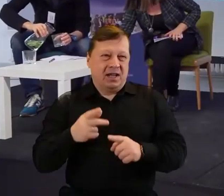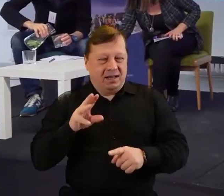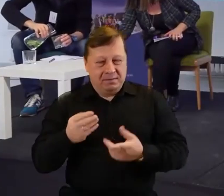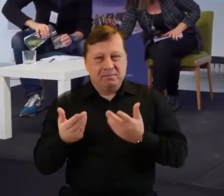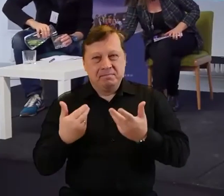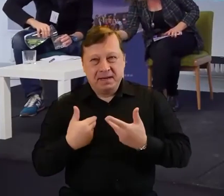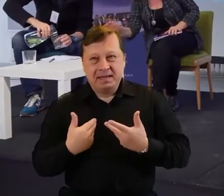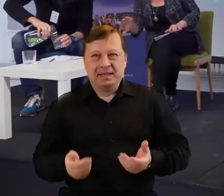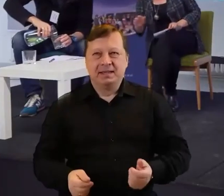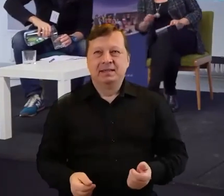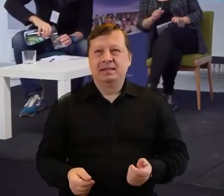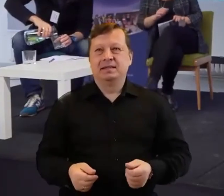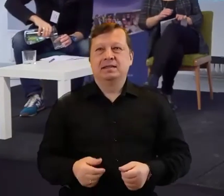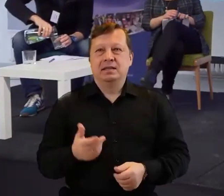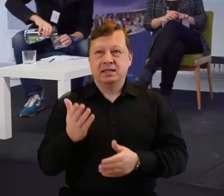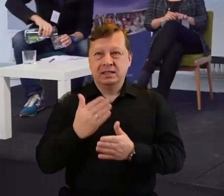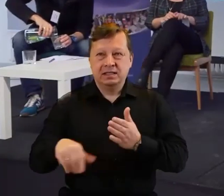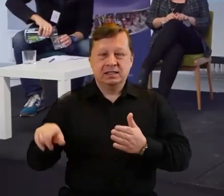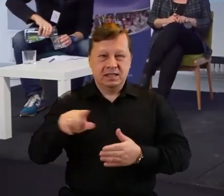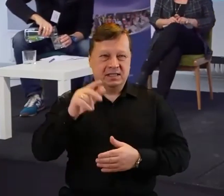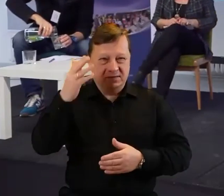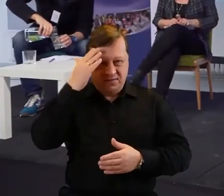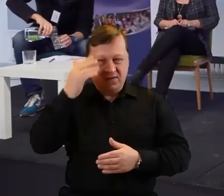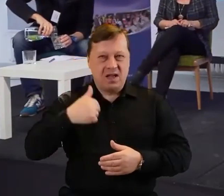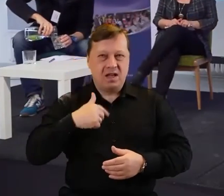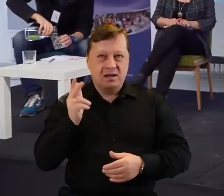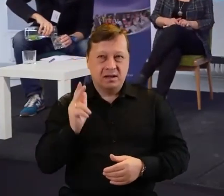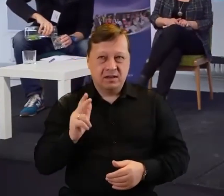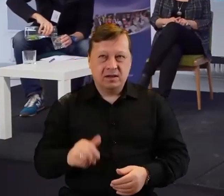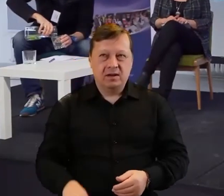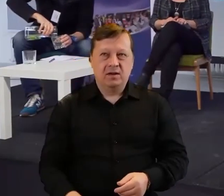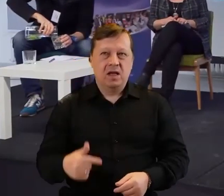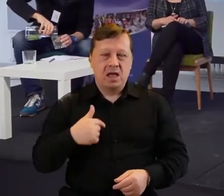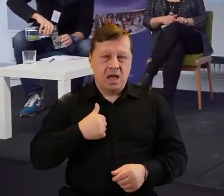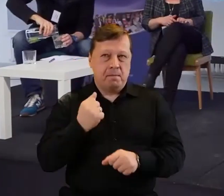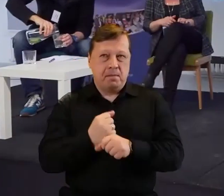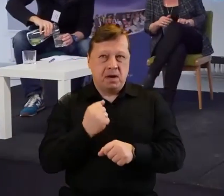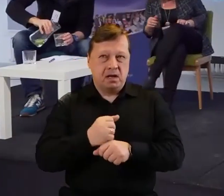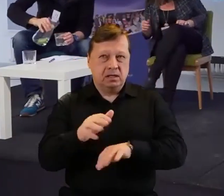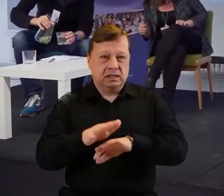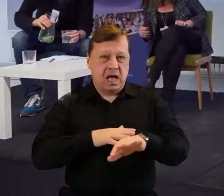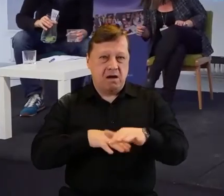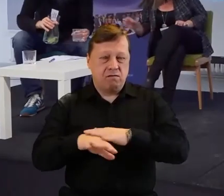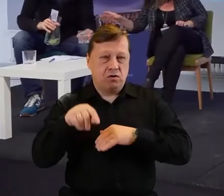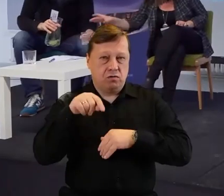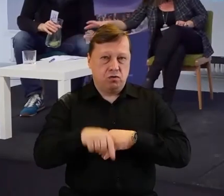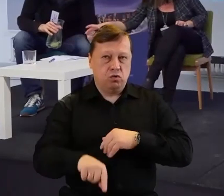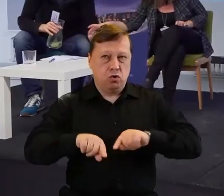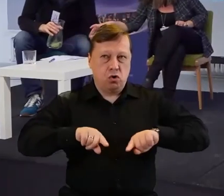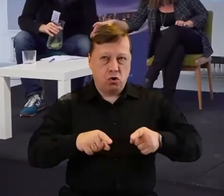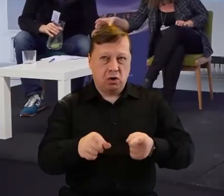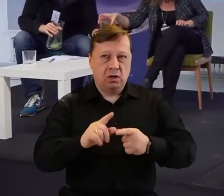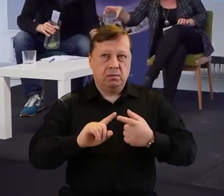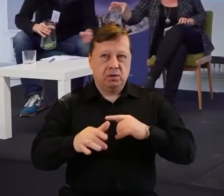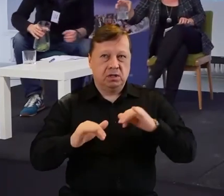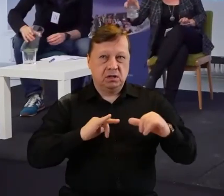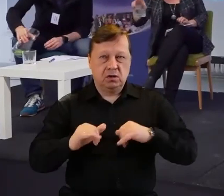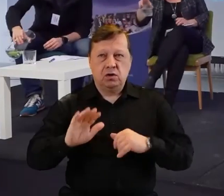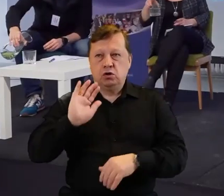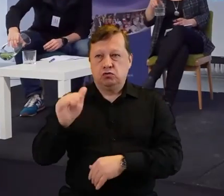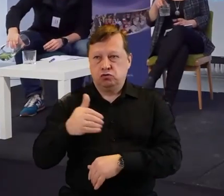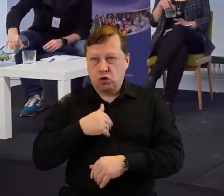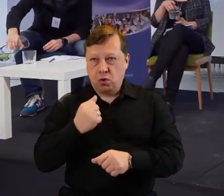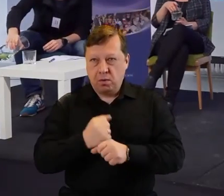że jak tutaj część z was mnie kojarzy, no to ja raczej tutaj pracuję zawodowo w organizacji pozarządowej, szkole, dokształcam,